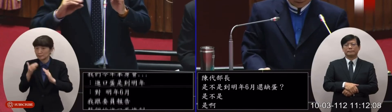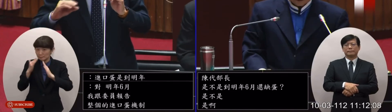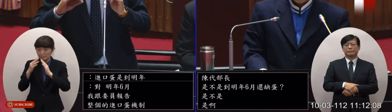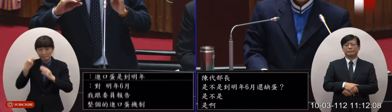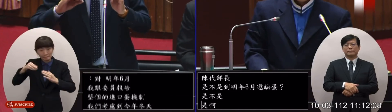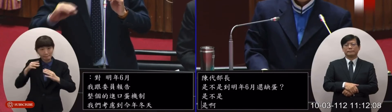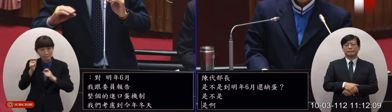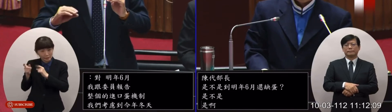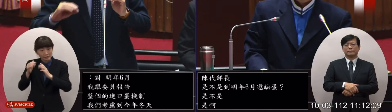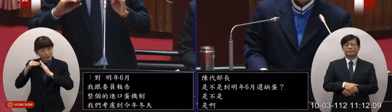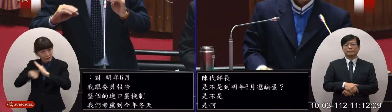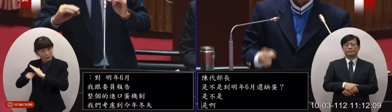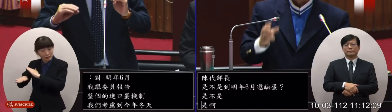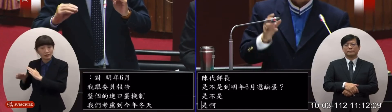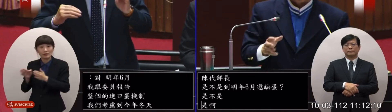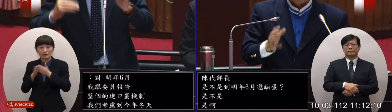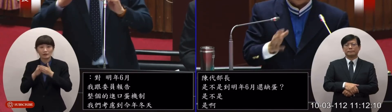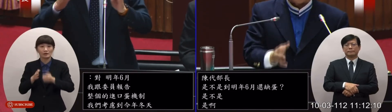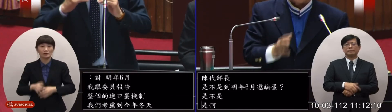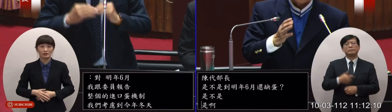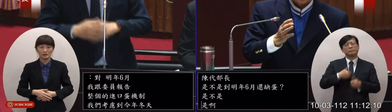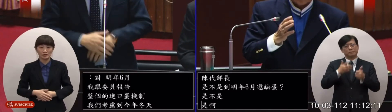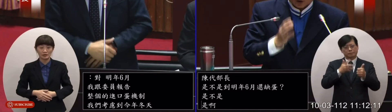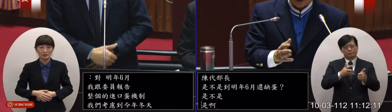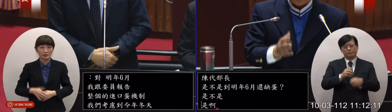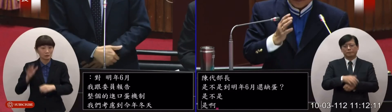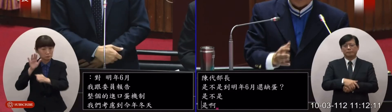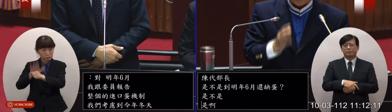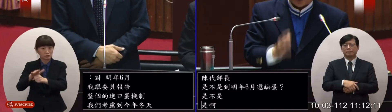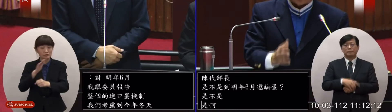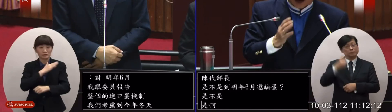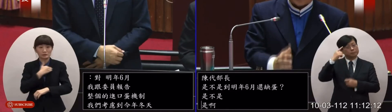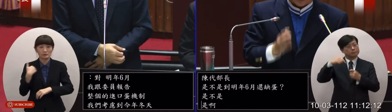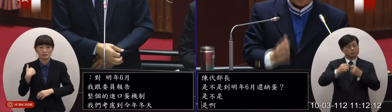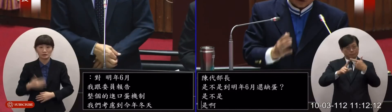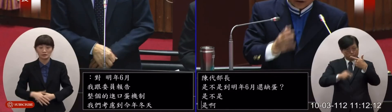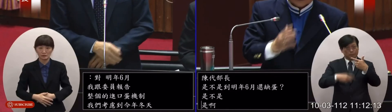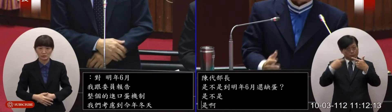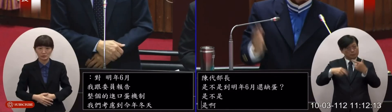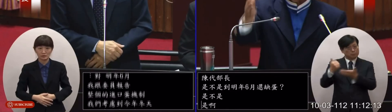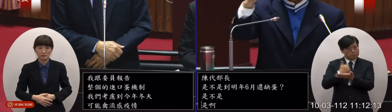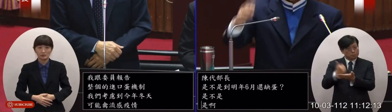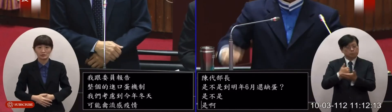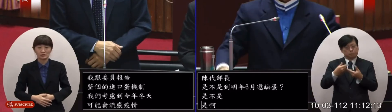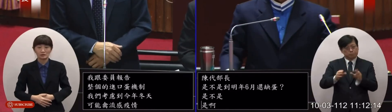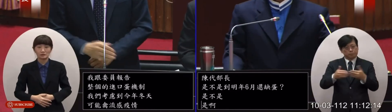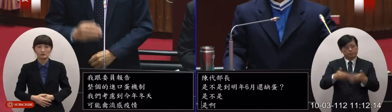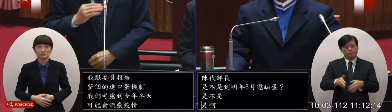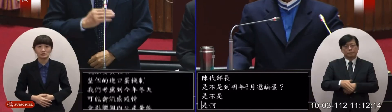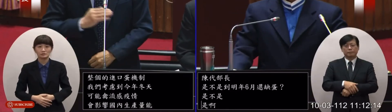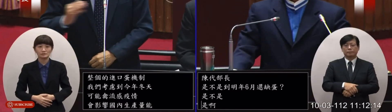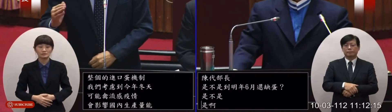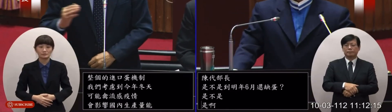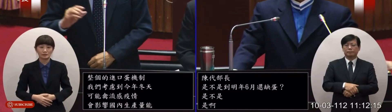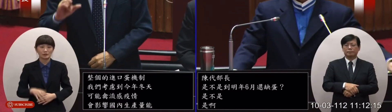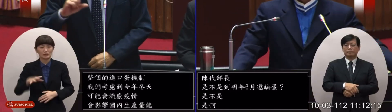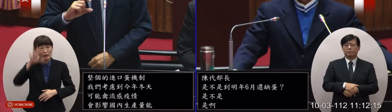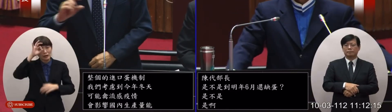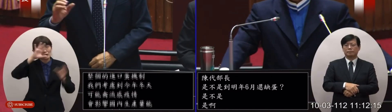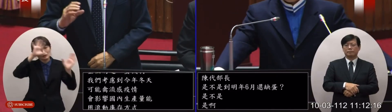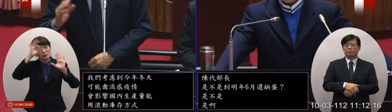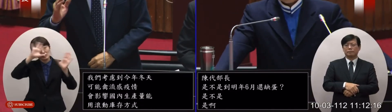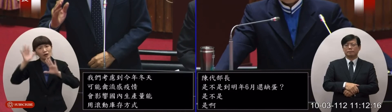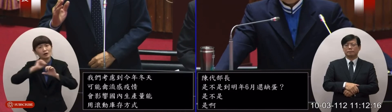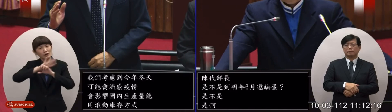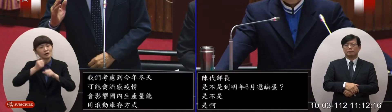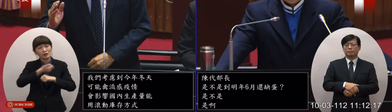維持一個合理的水位來互補我問你明年6月還不要進口雞蛋問你這個沒有這一個要看疫情的